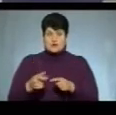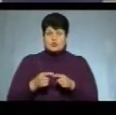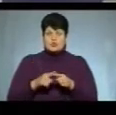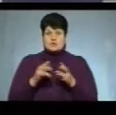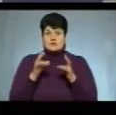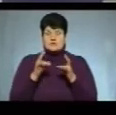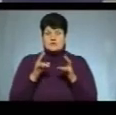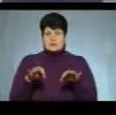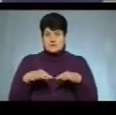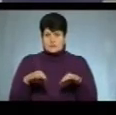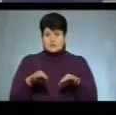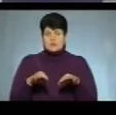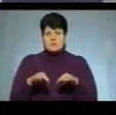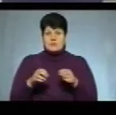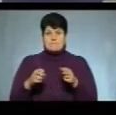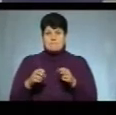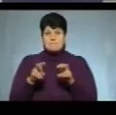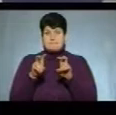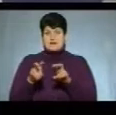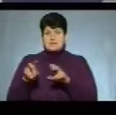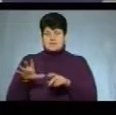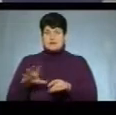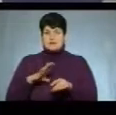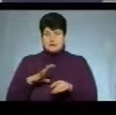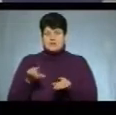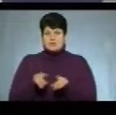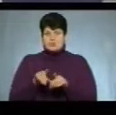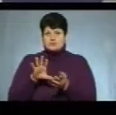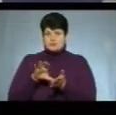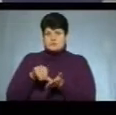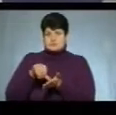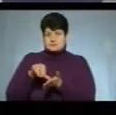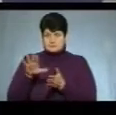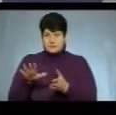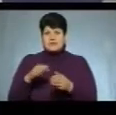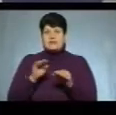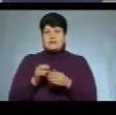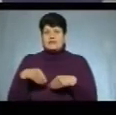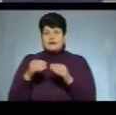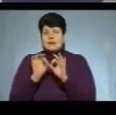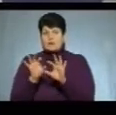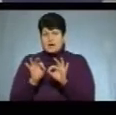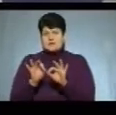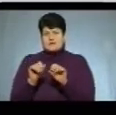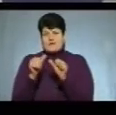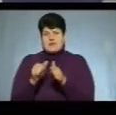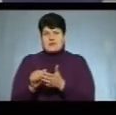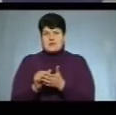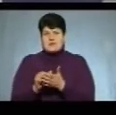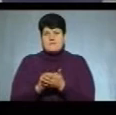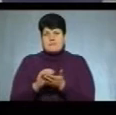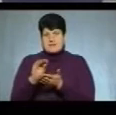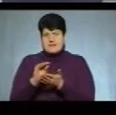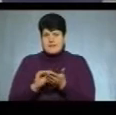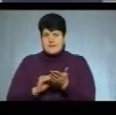засобу та пасажир автомобіля також перебували біля працівника поліції, оскільки давали пояснення, оформляли адміністративні матеріали. На даний час